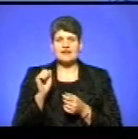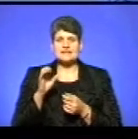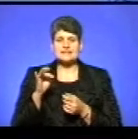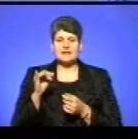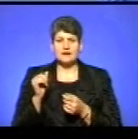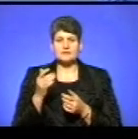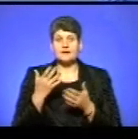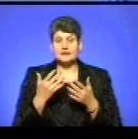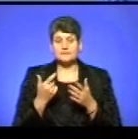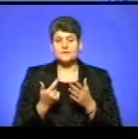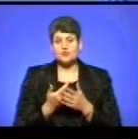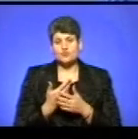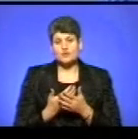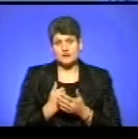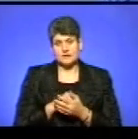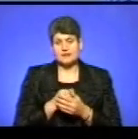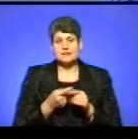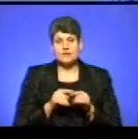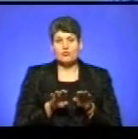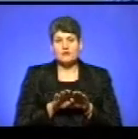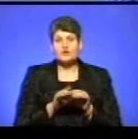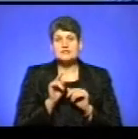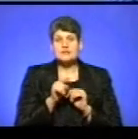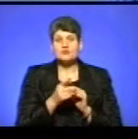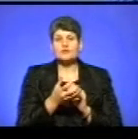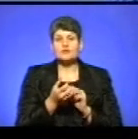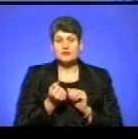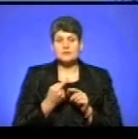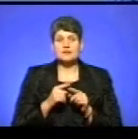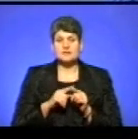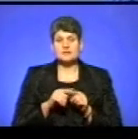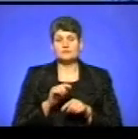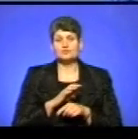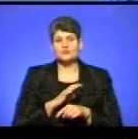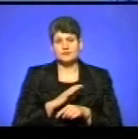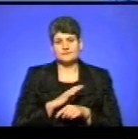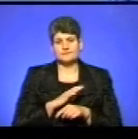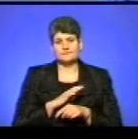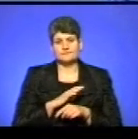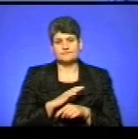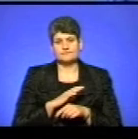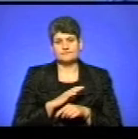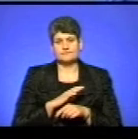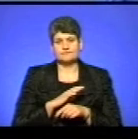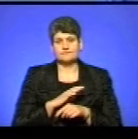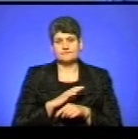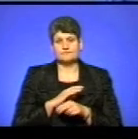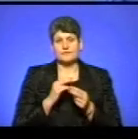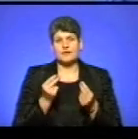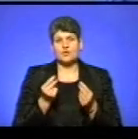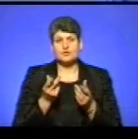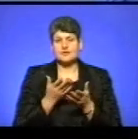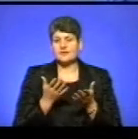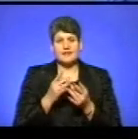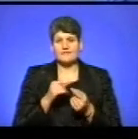Але знову таки це порівняно з тим, що вони отримали, це звичайно були кошти, які